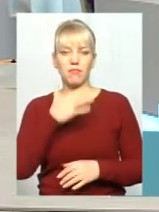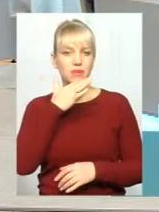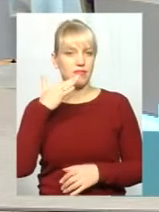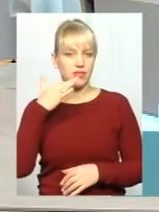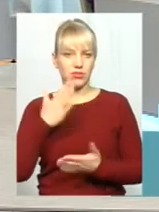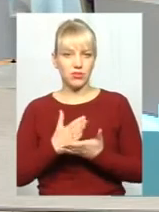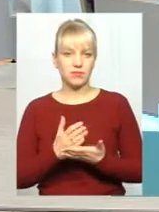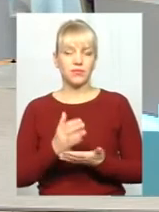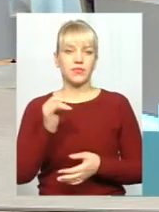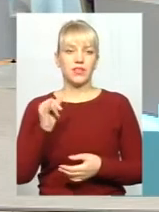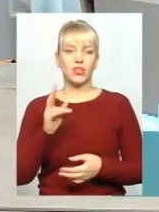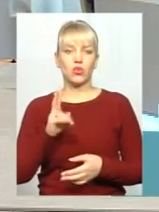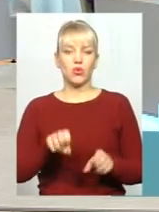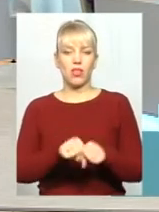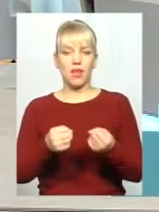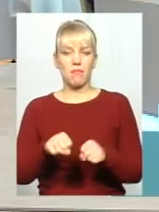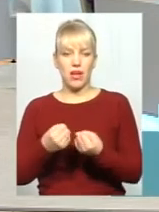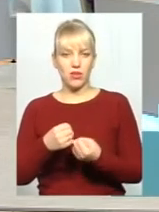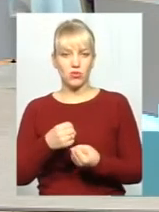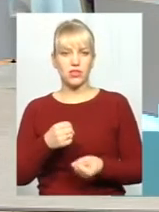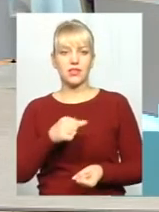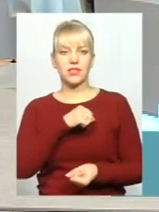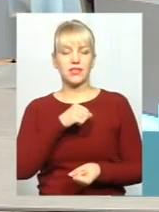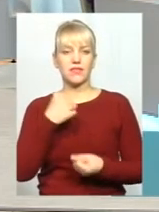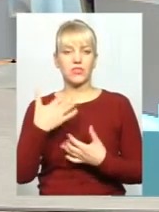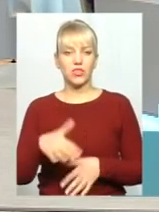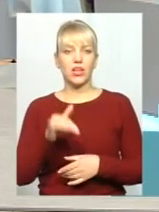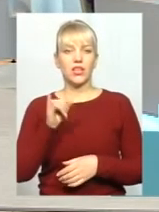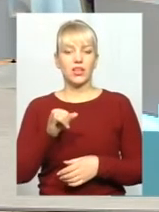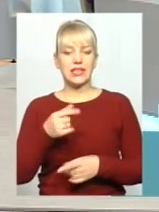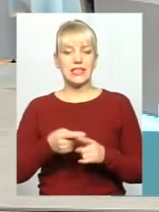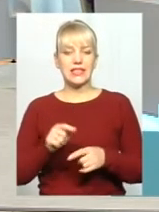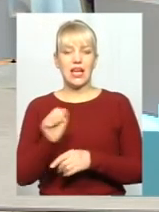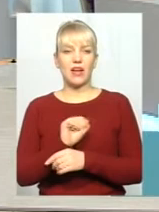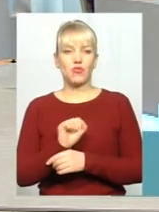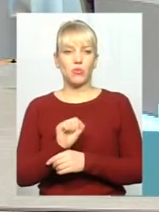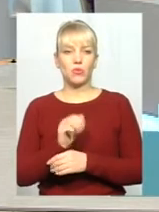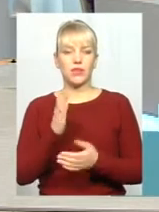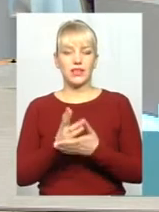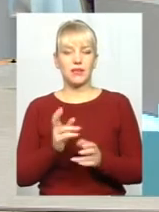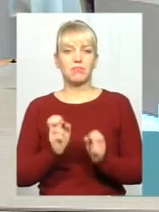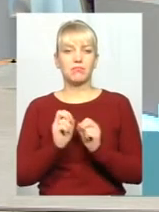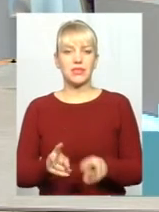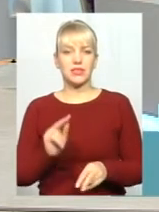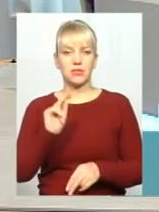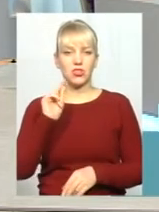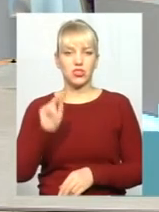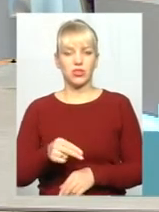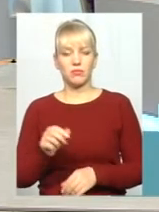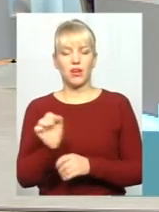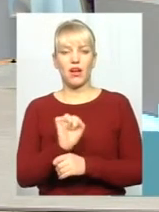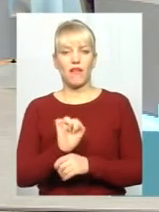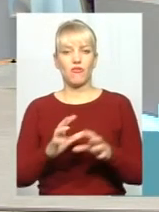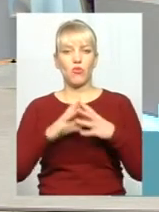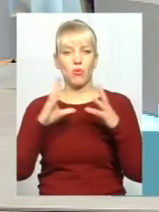автомобілів, які ламаються самі по собі. І ці автомобілі є більш небезпечнішими, ніж автомобілі на